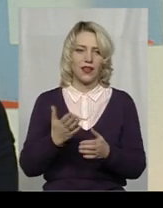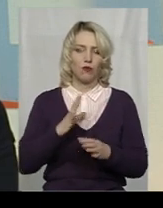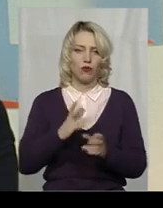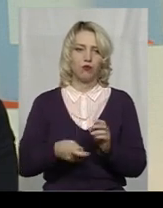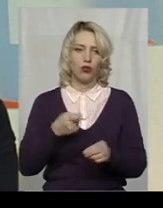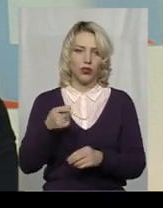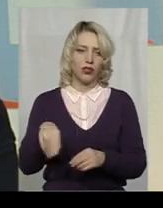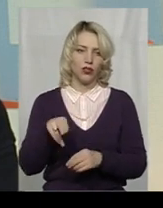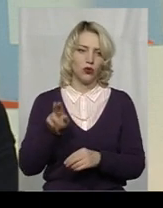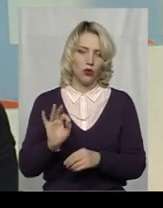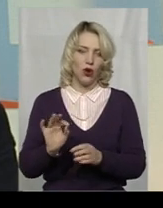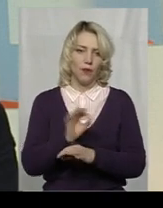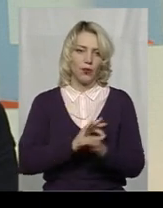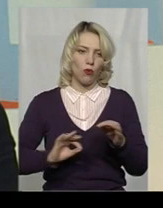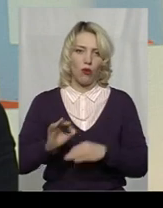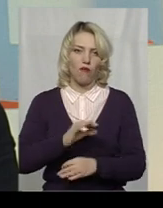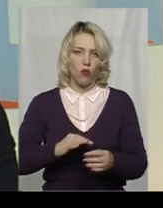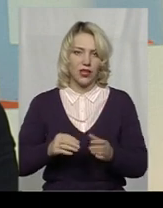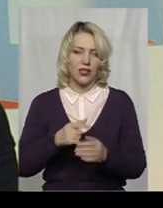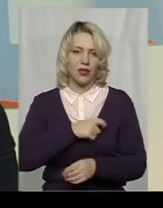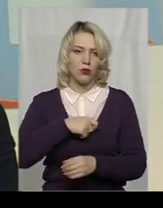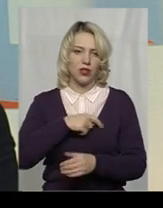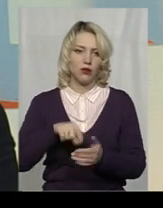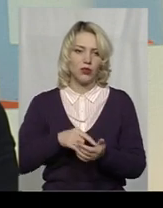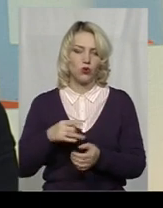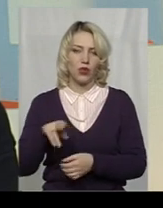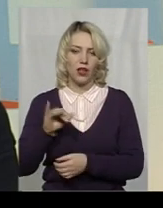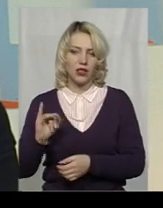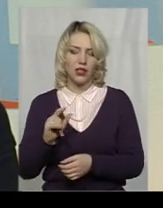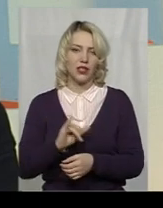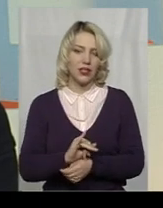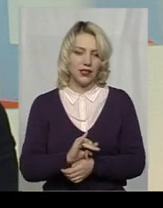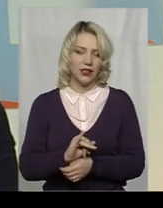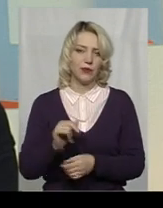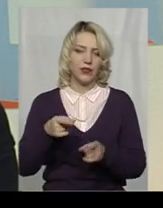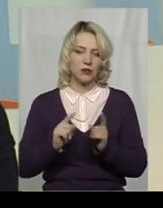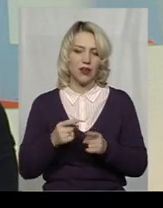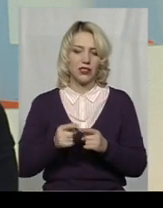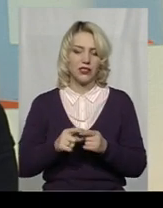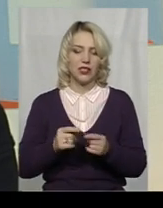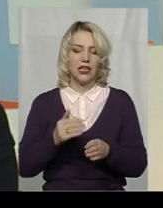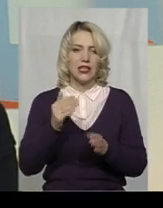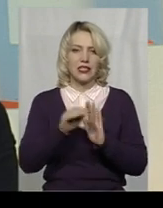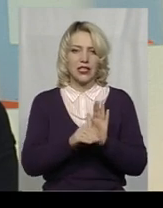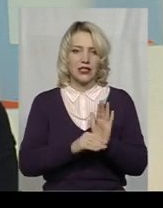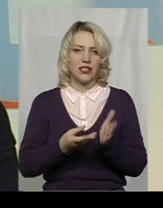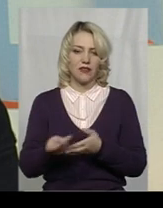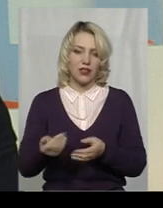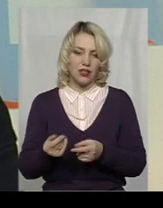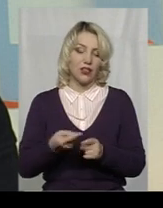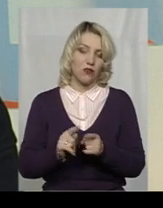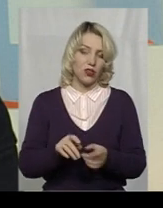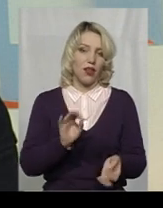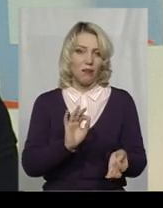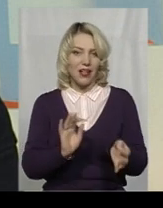поданий до обговорення депутатам міської ради. І, насправді, ті статті видатків, в принципі, вони більш-менш